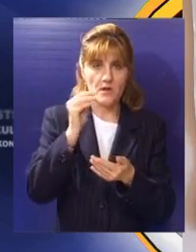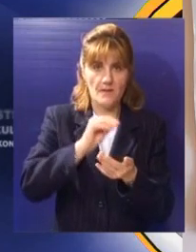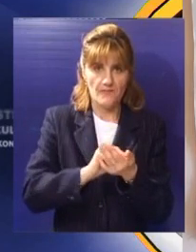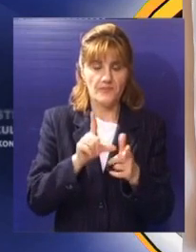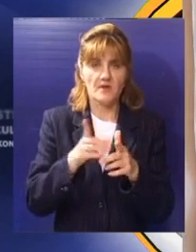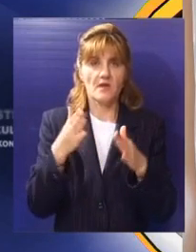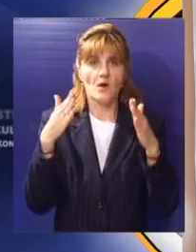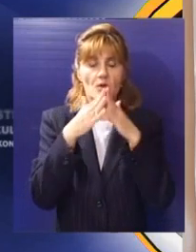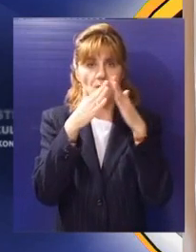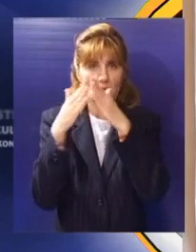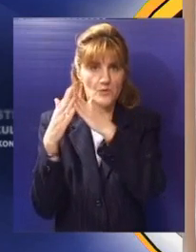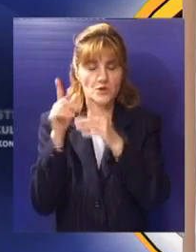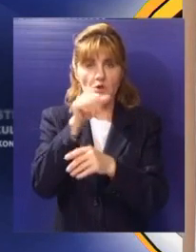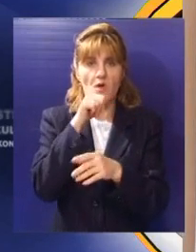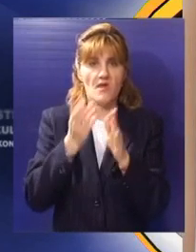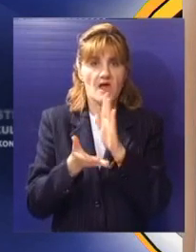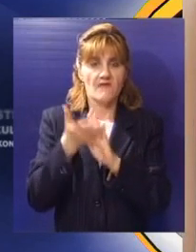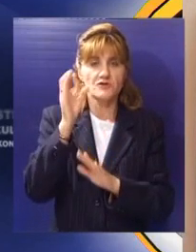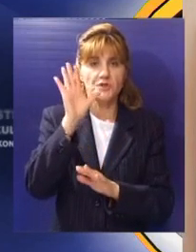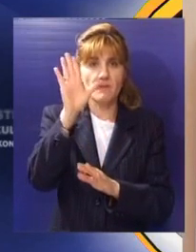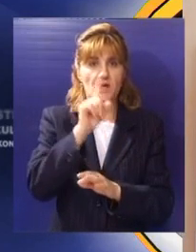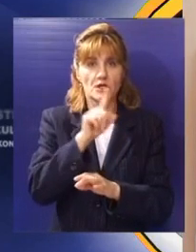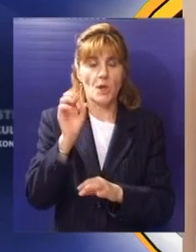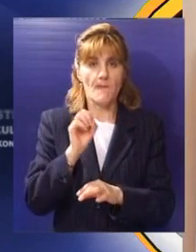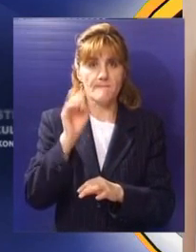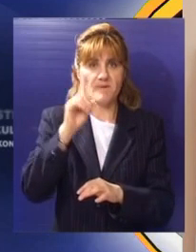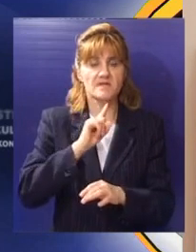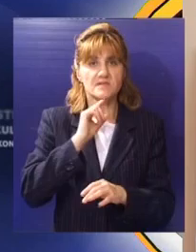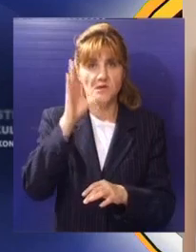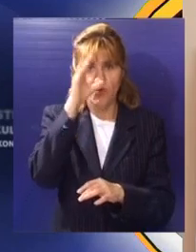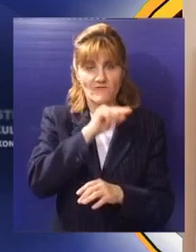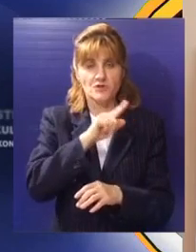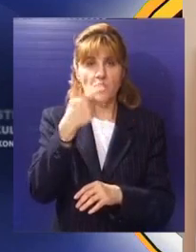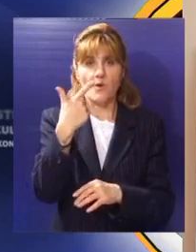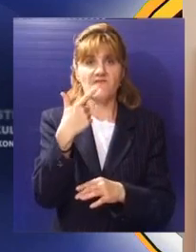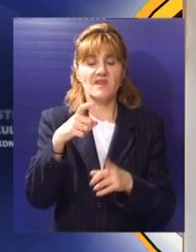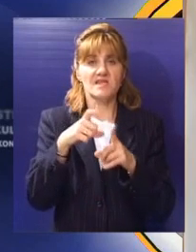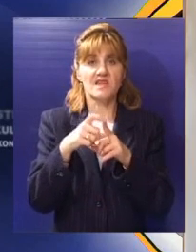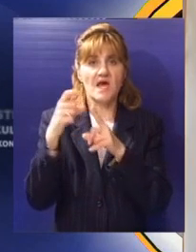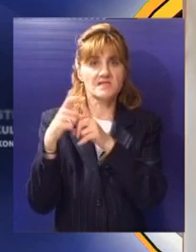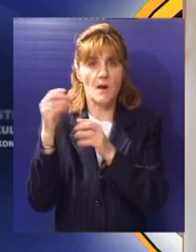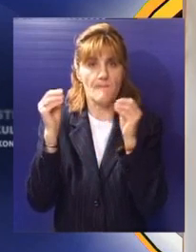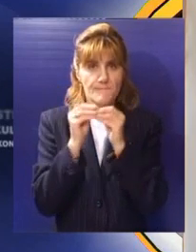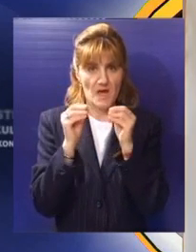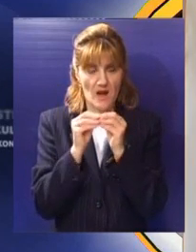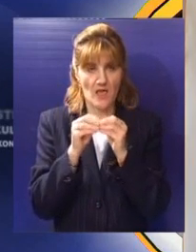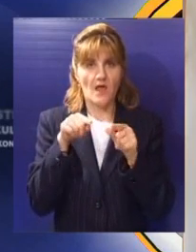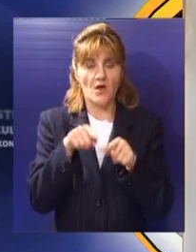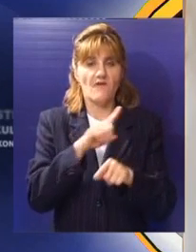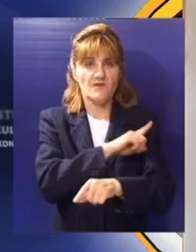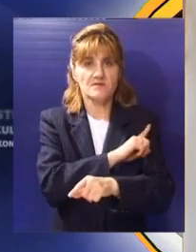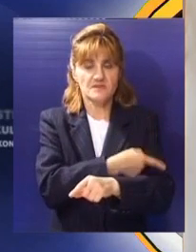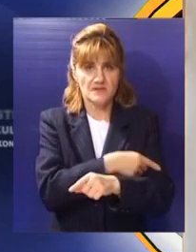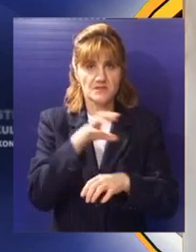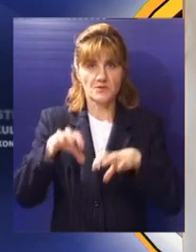buke u stambenim zonama tokom dana viši od 5 do 15 decibela, a noću i do 20 decibela. Izmerene vrednosti komunalne buke na